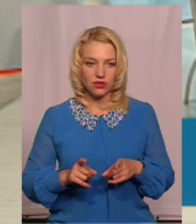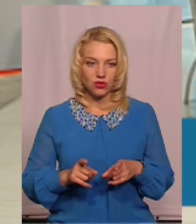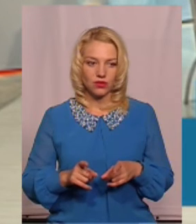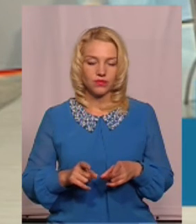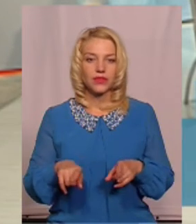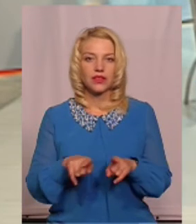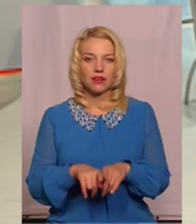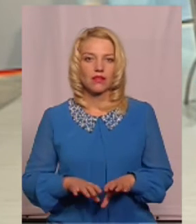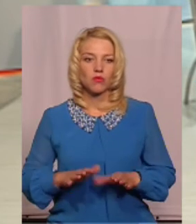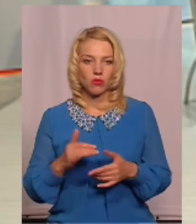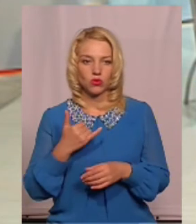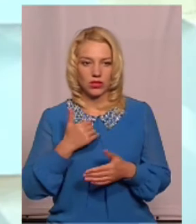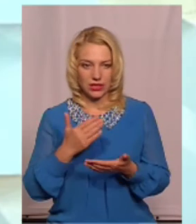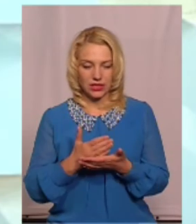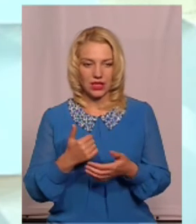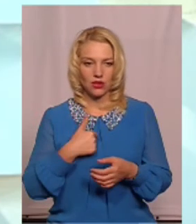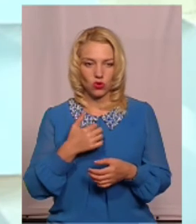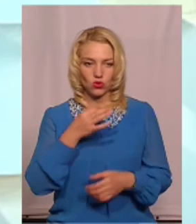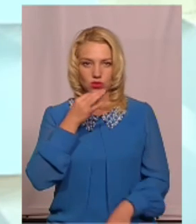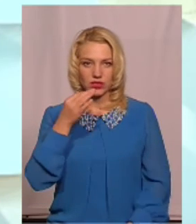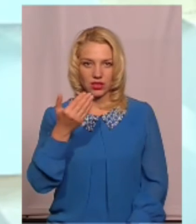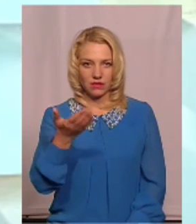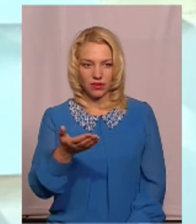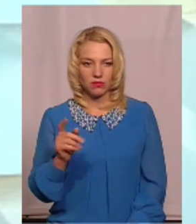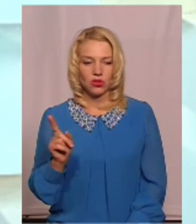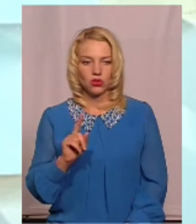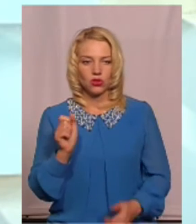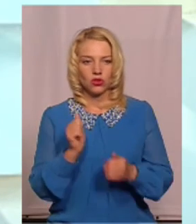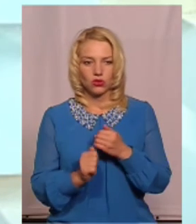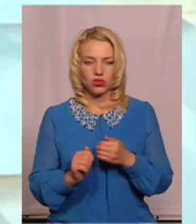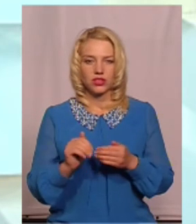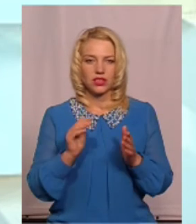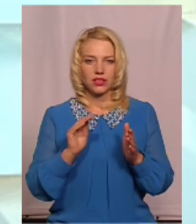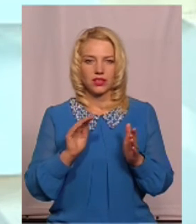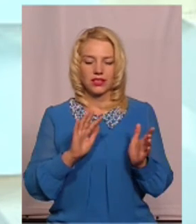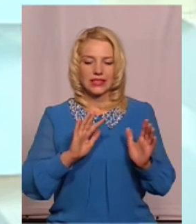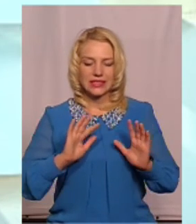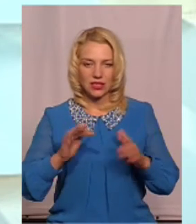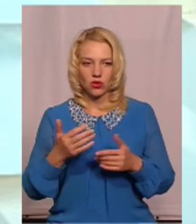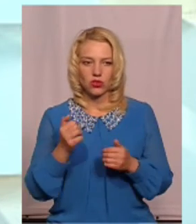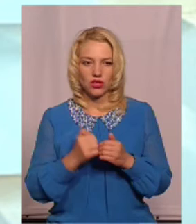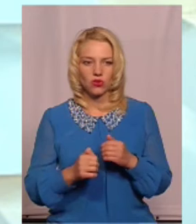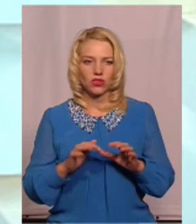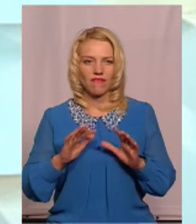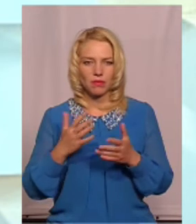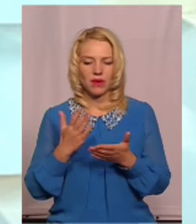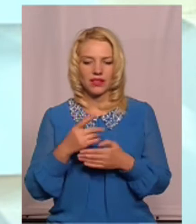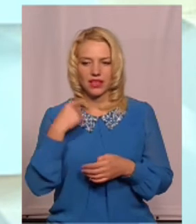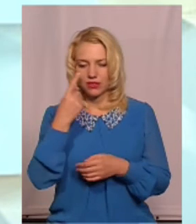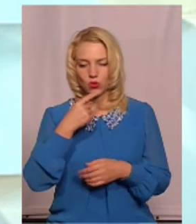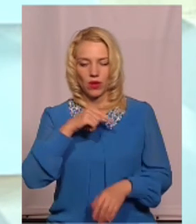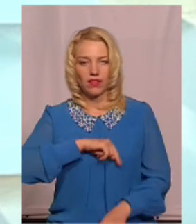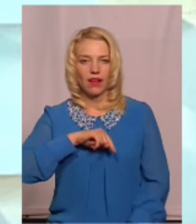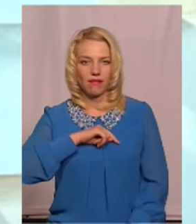Дійсно, такий момент в нас є. І я хочу вам сказати, що кожна ситуація, кожен подібний випадок має настільки індивідуальний